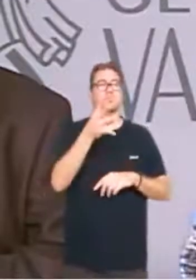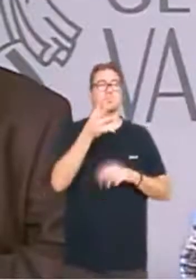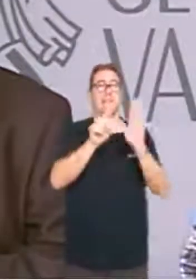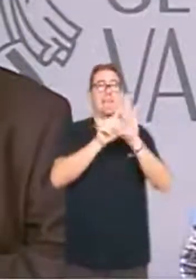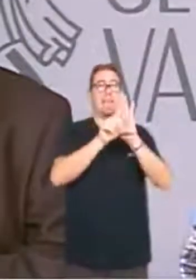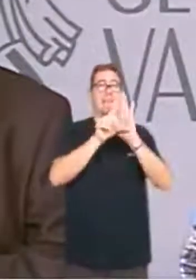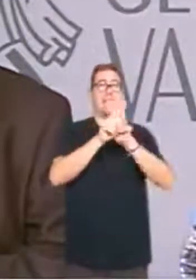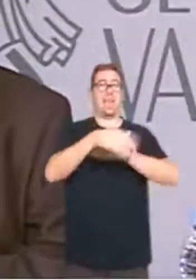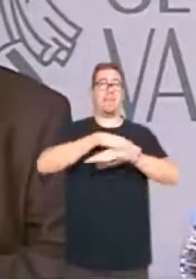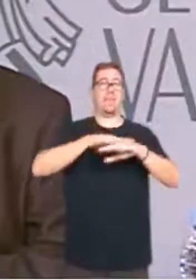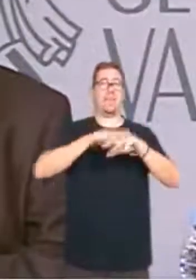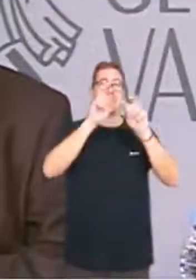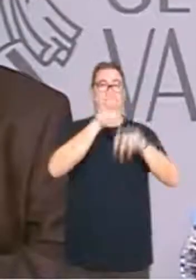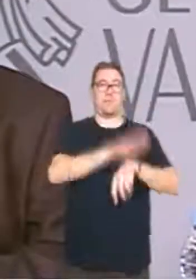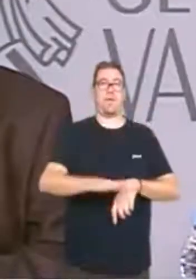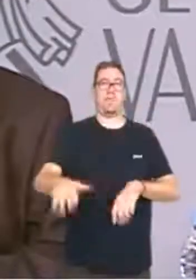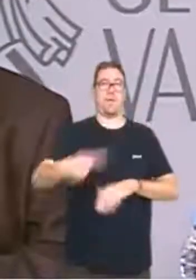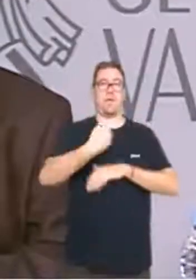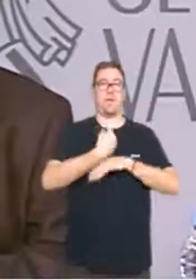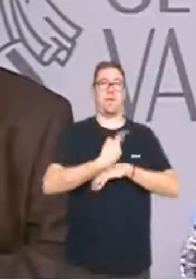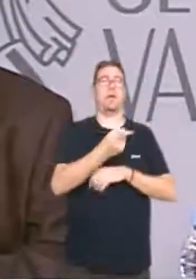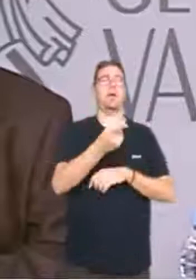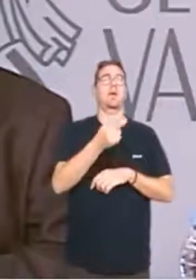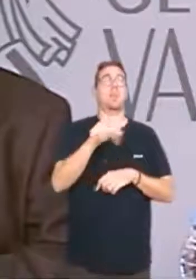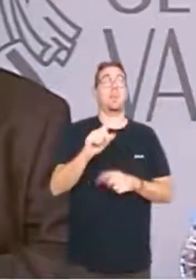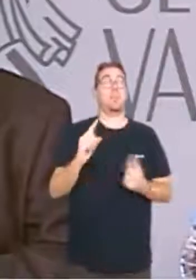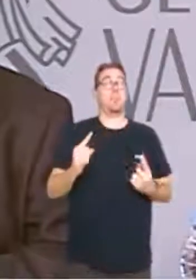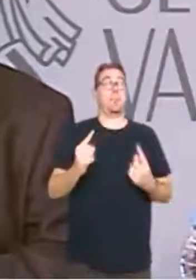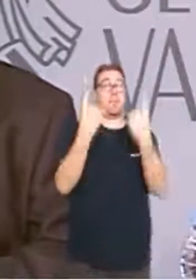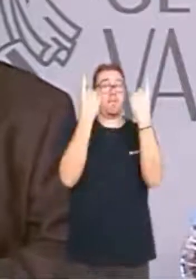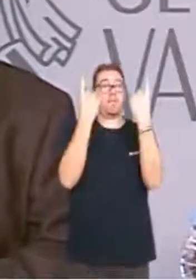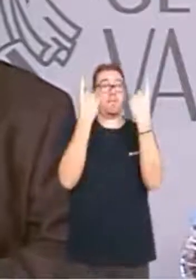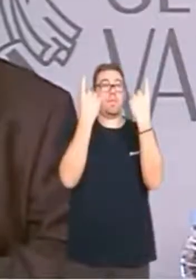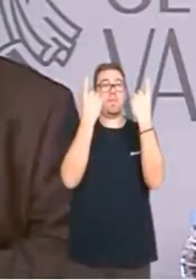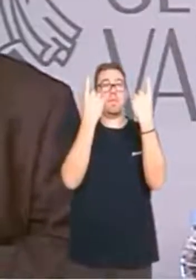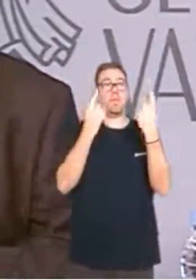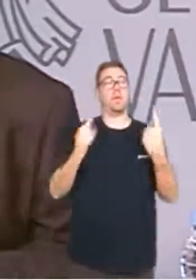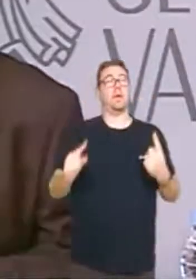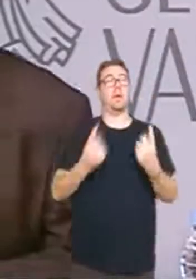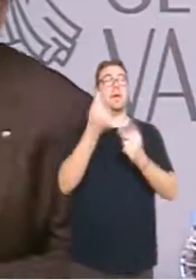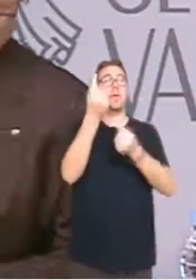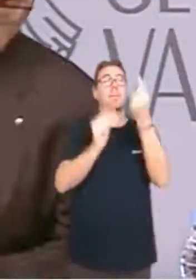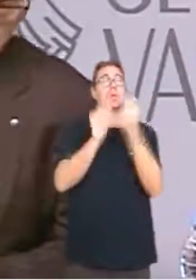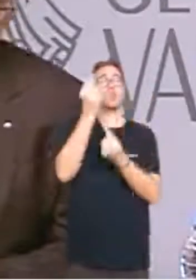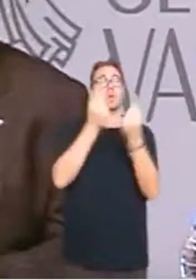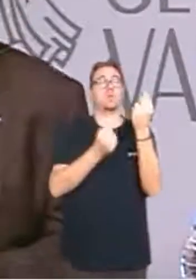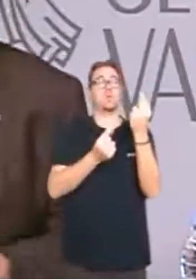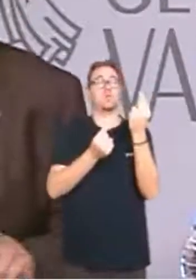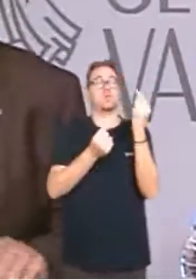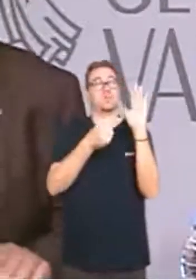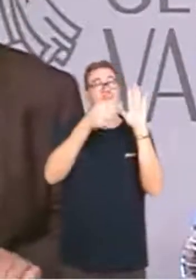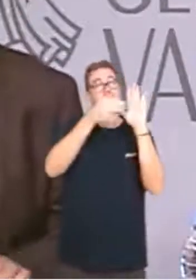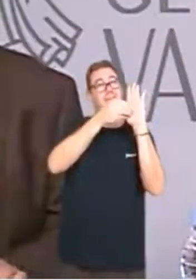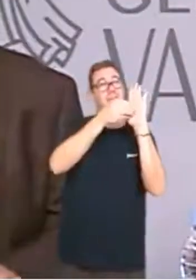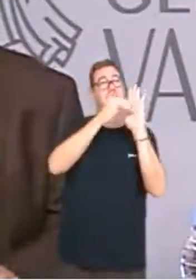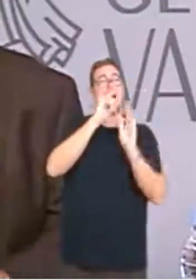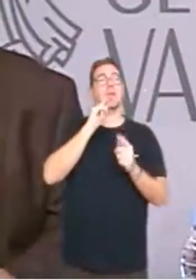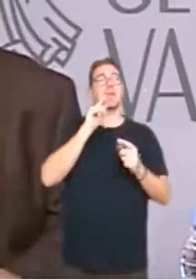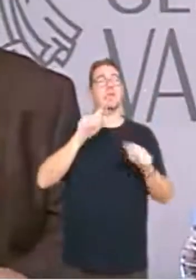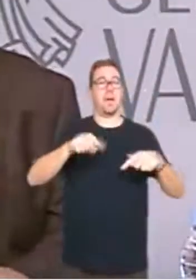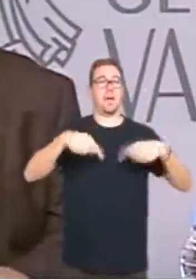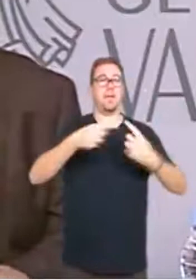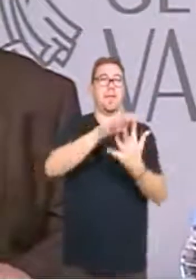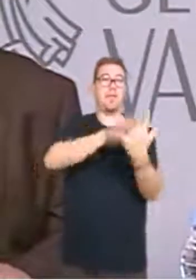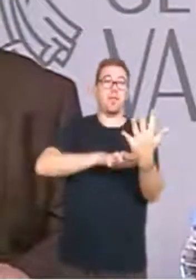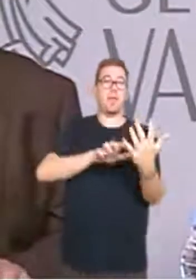la legislació bàsica sobre infància i és també la primera volta que uns pressupostos tenen l'impacte l